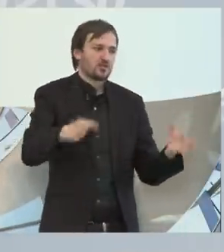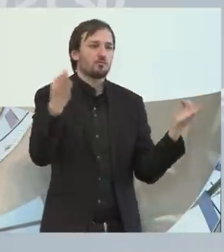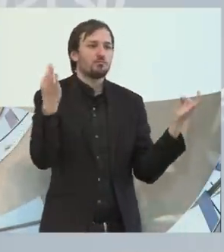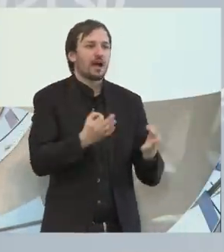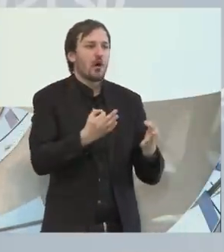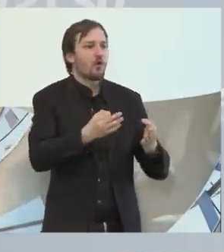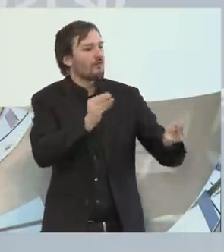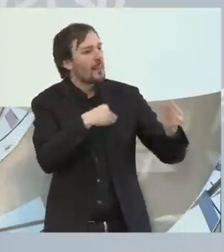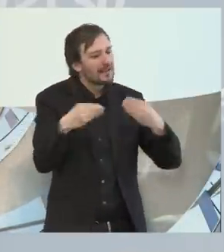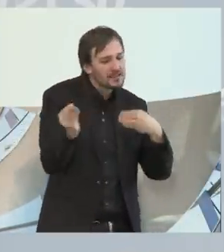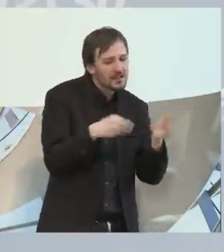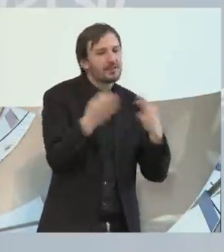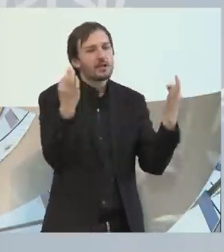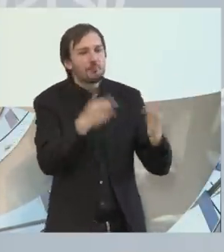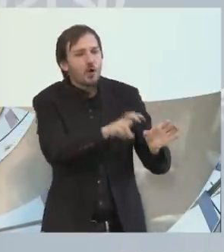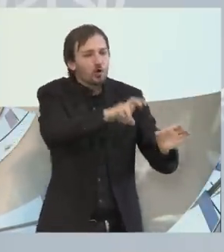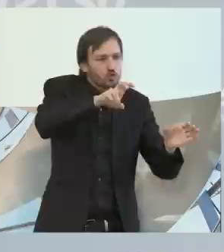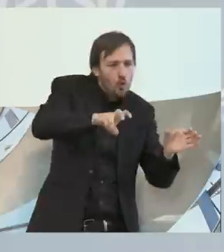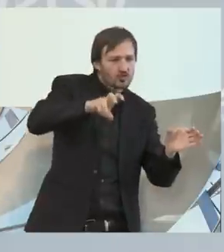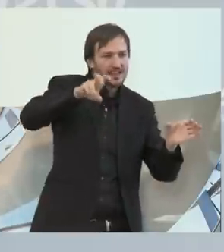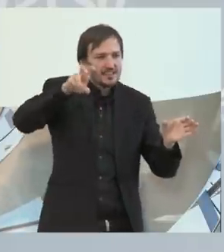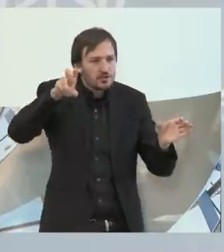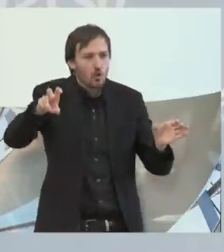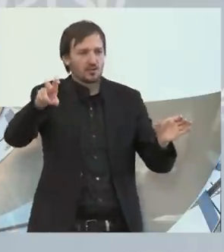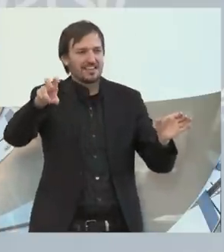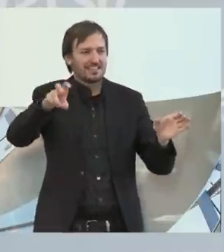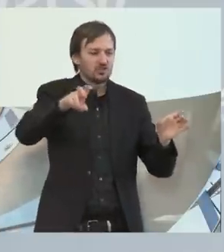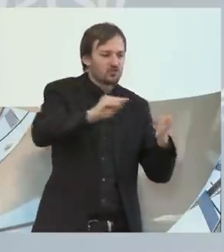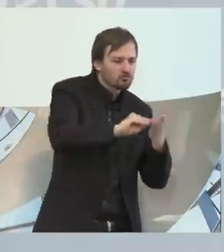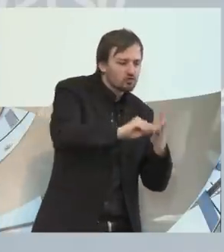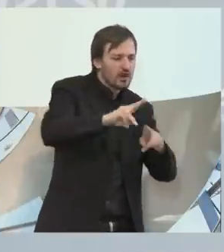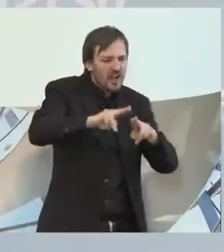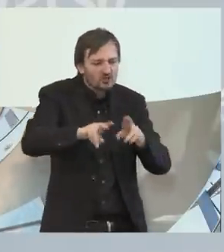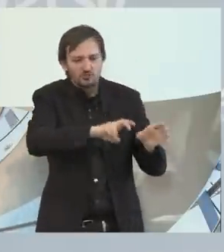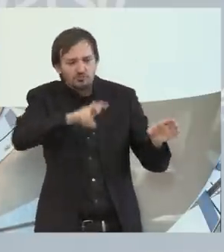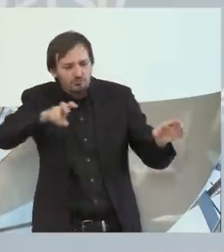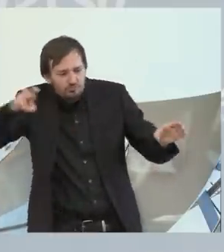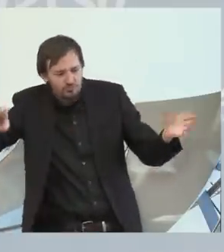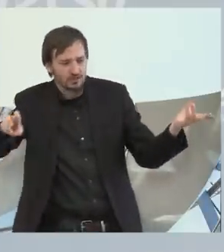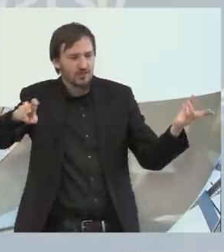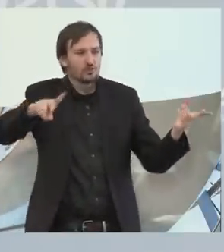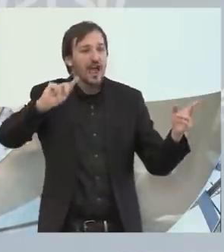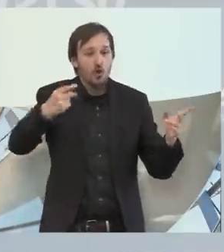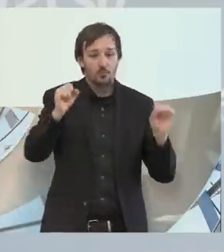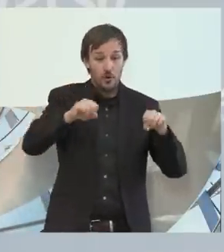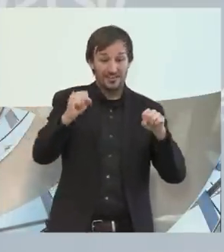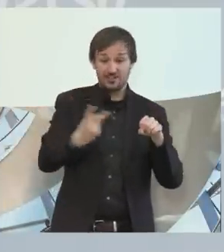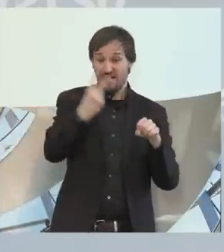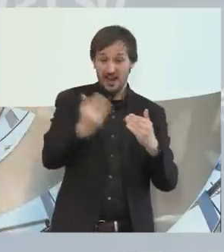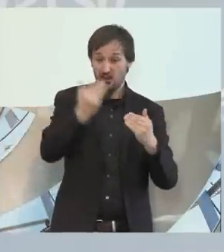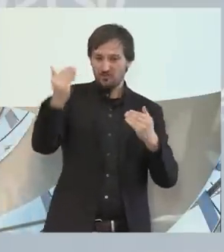Durchlässigkeit, Flexibilität und ein Grundmaß dann auch an gemeinsamer Sicherheit. Es muss auch möglich sein, nach zwei, drei Jahren wieder